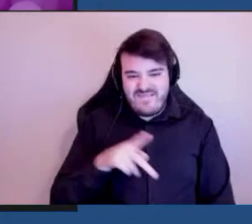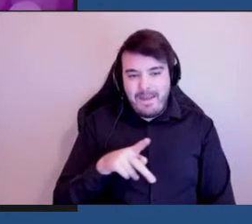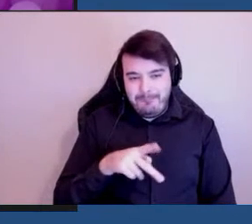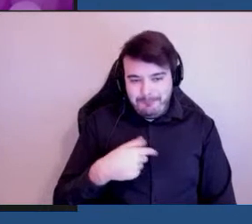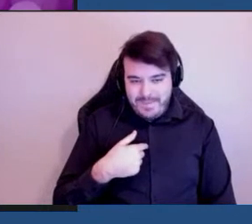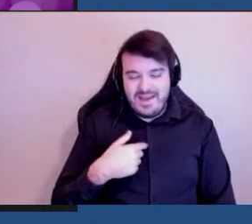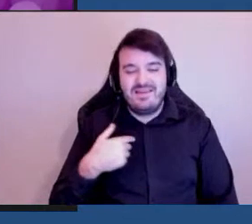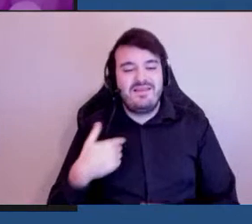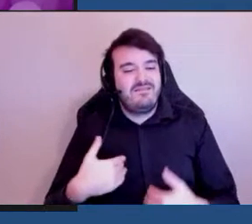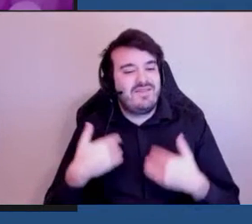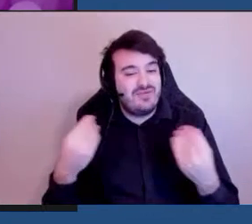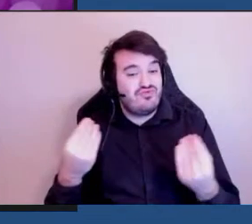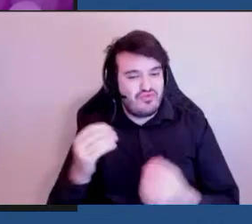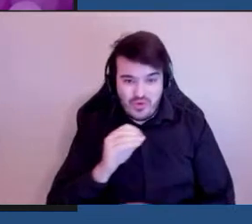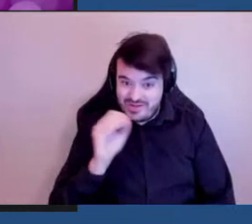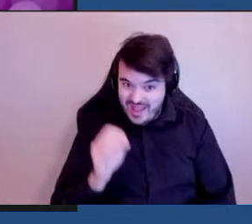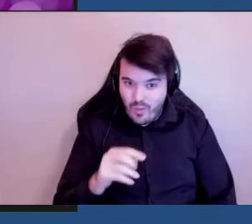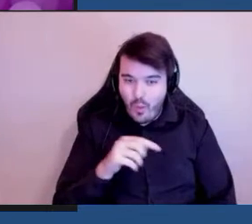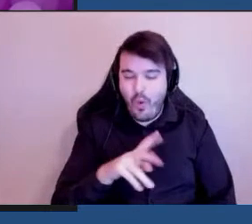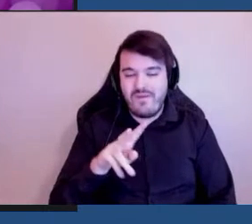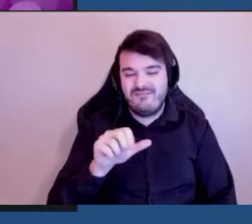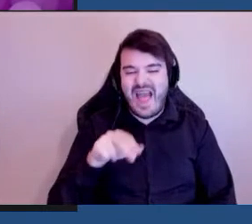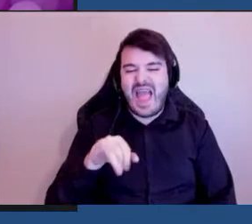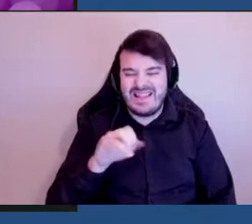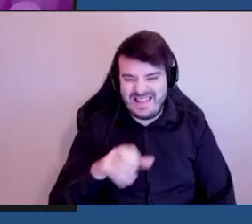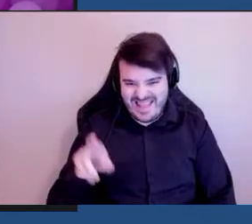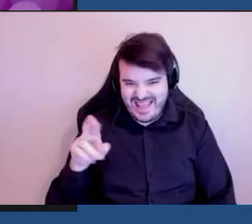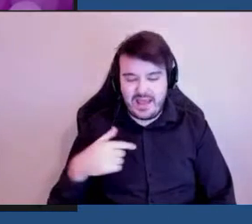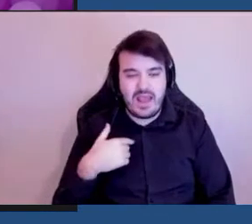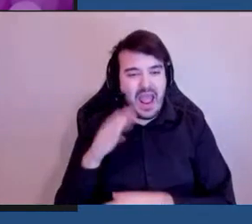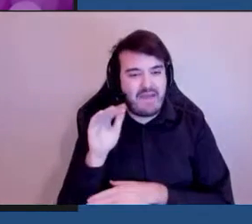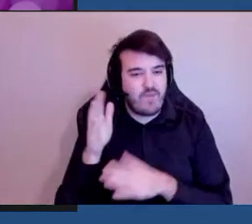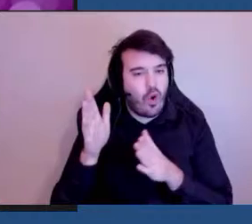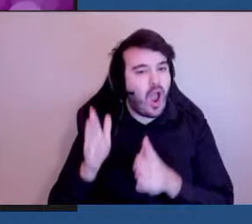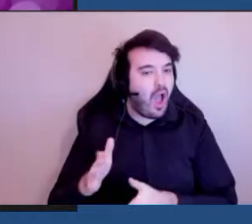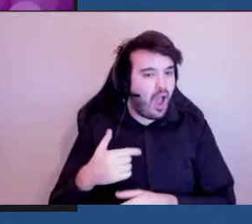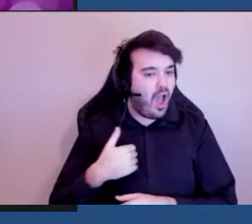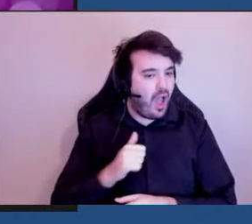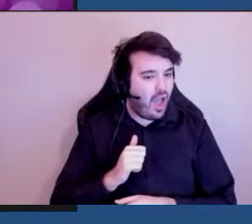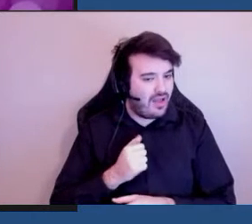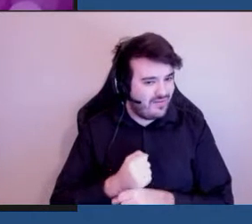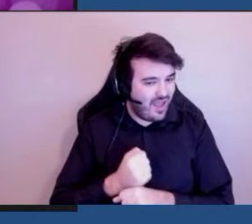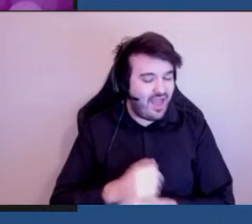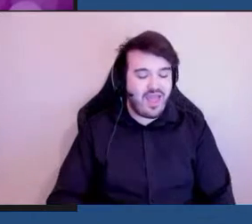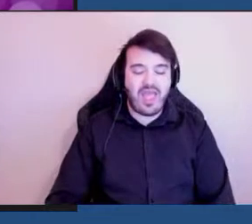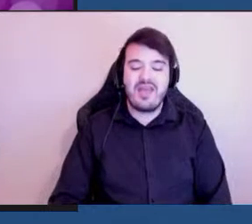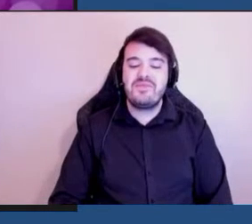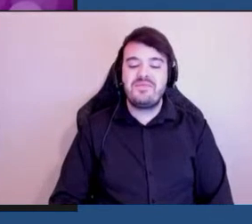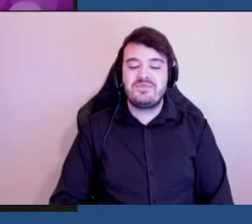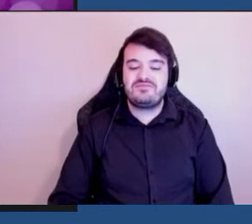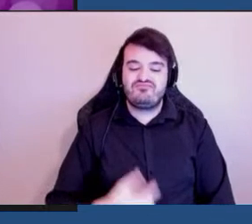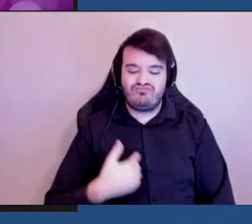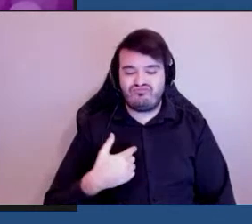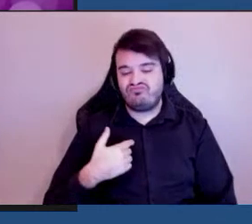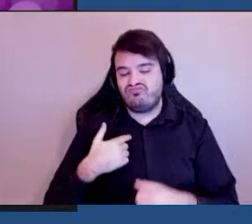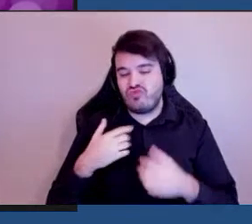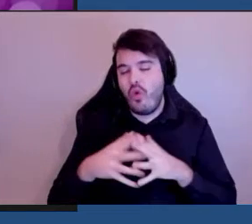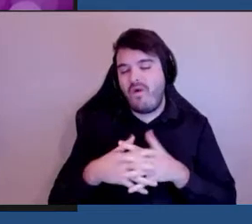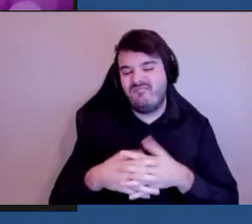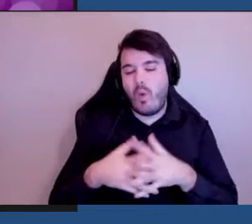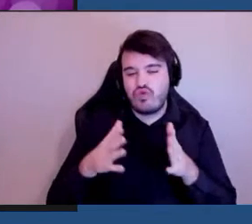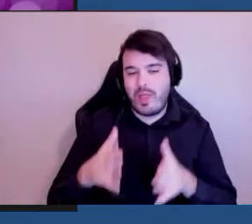Je vis à Ottawa-Vanier. Je suis avocat. Je suis fonctionnaire fédéral.